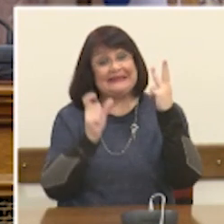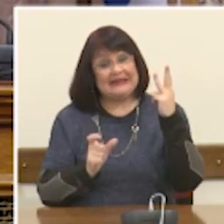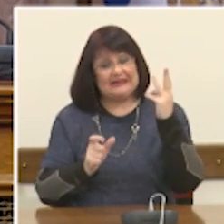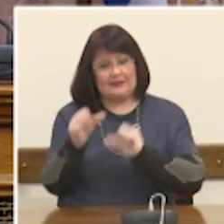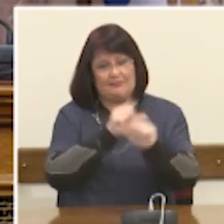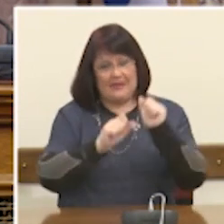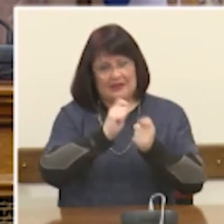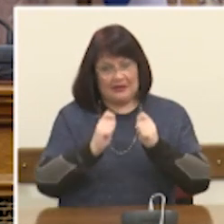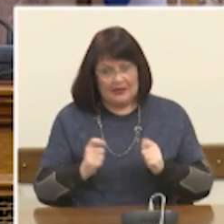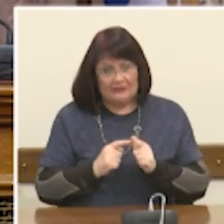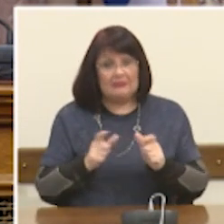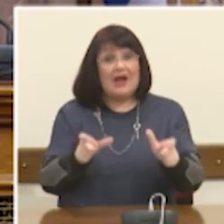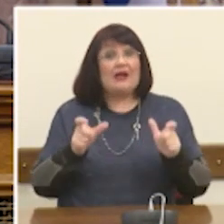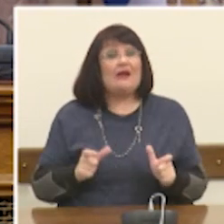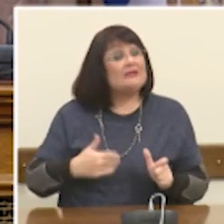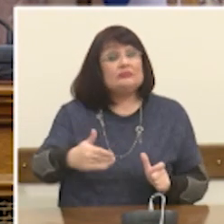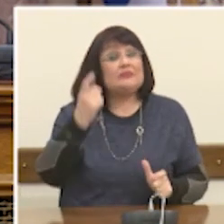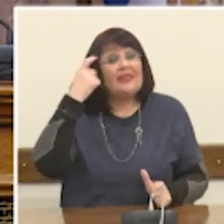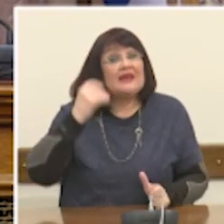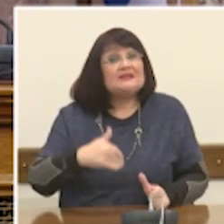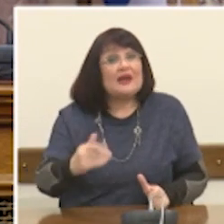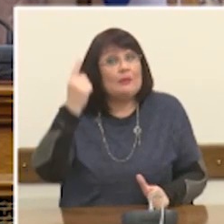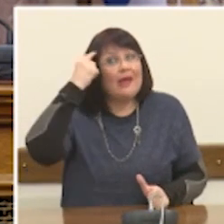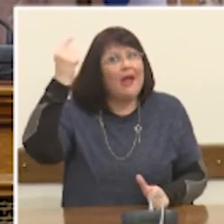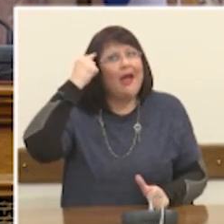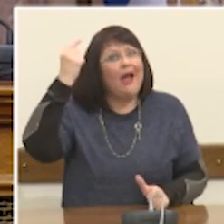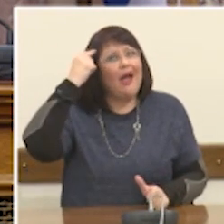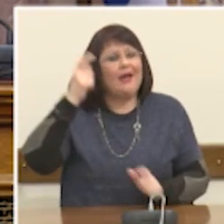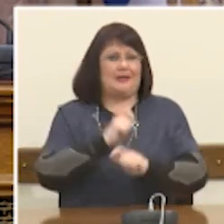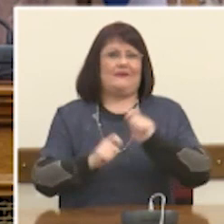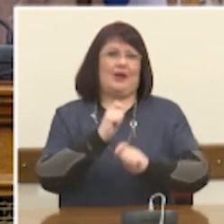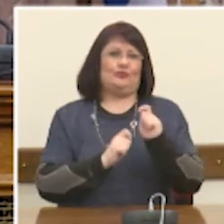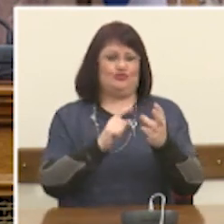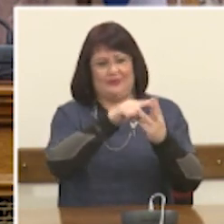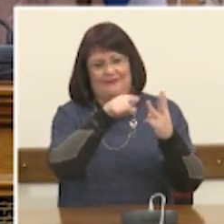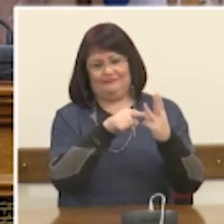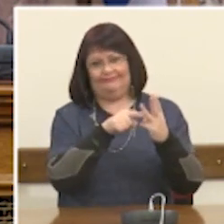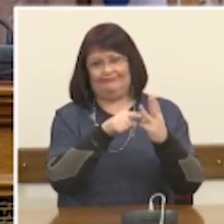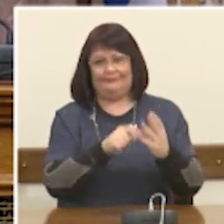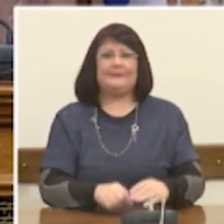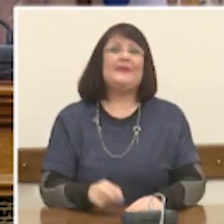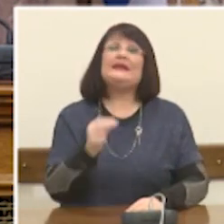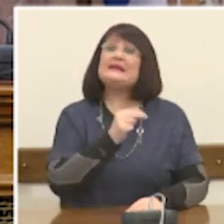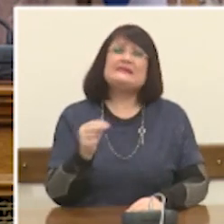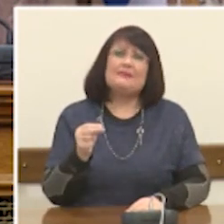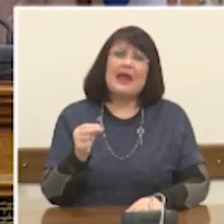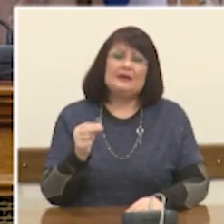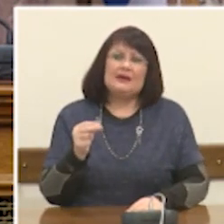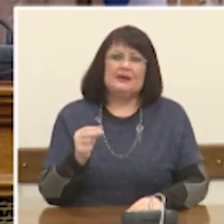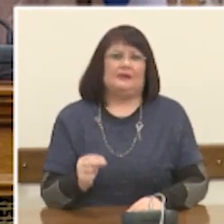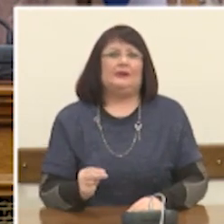αβεβαιότητα, επινοητικότητα. Κάτι που σημαίνει ότι, κινούμενοι σε ένα